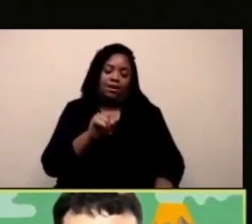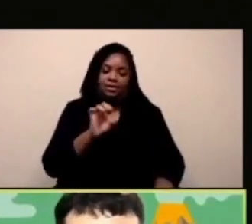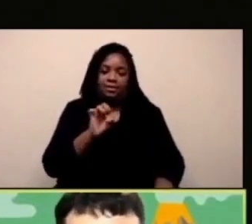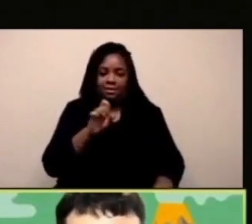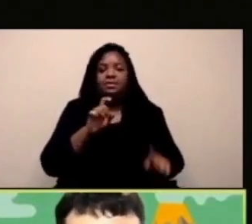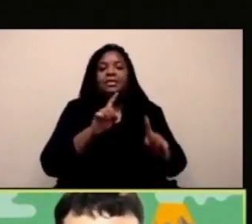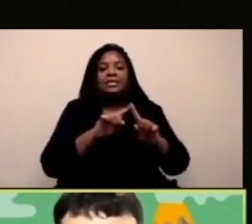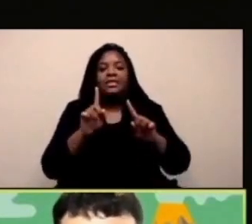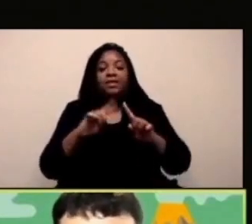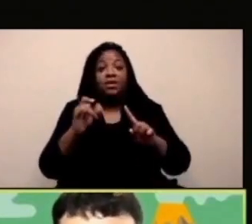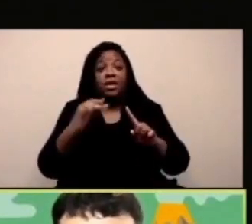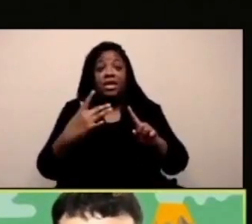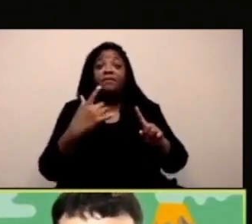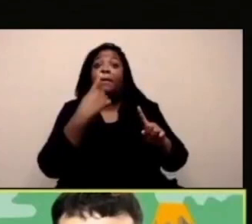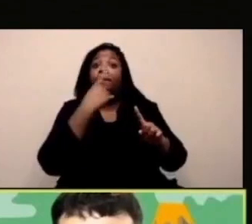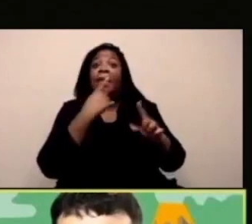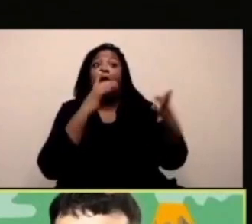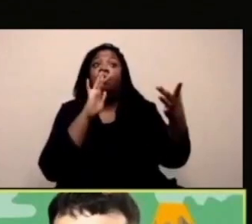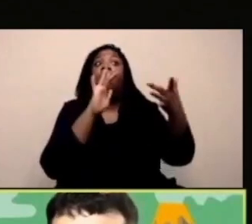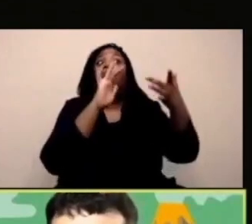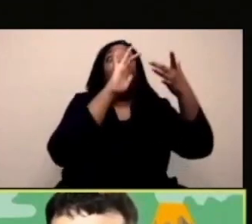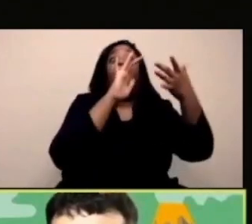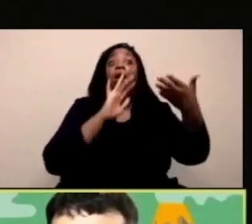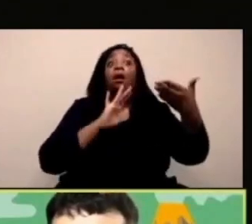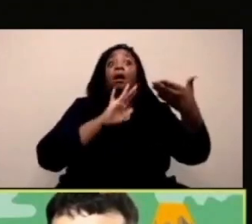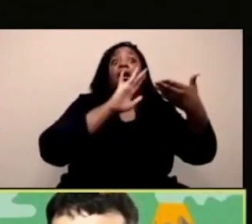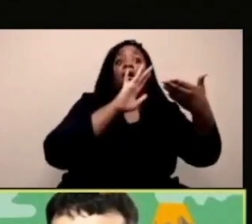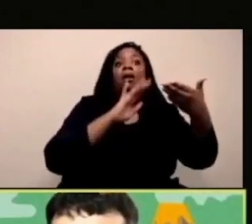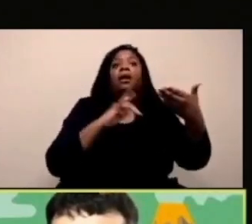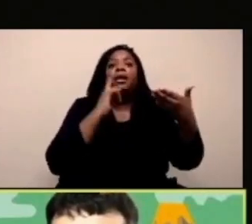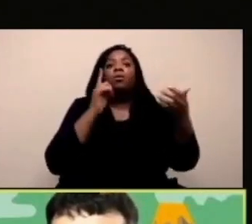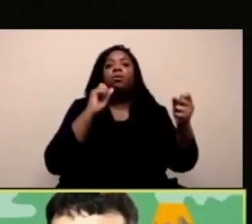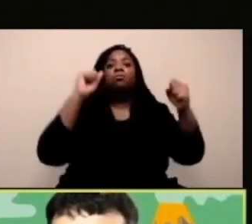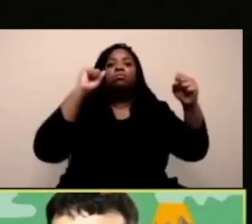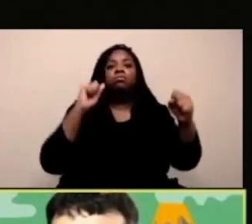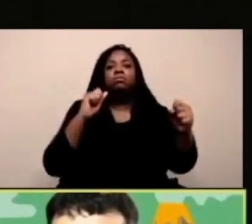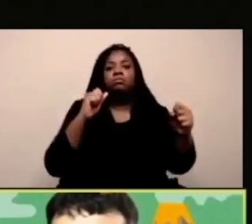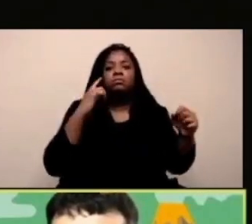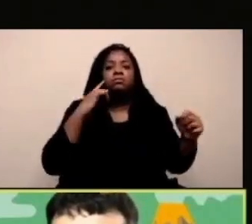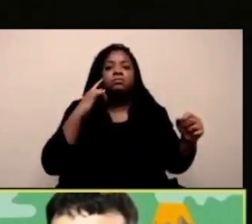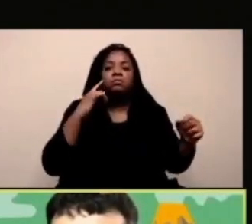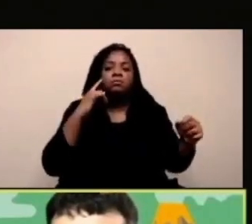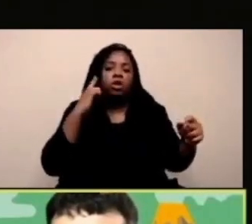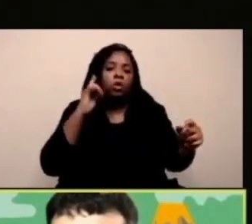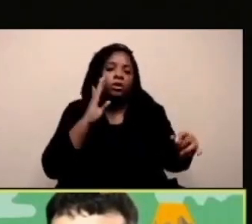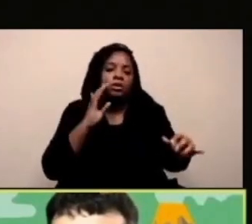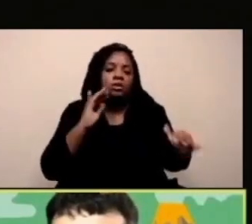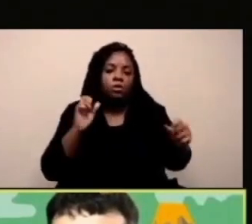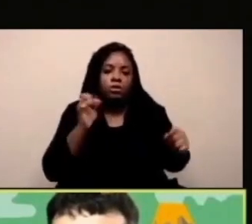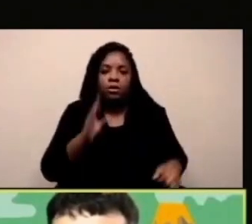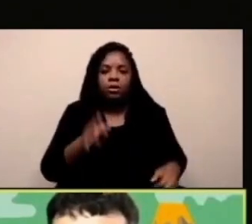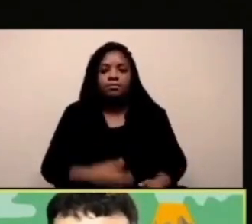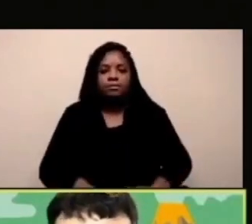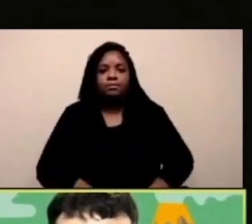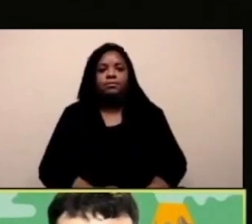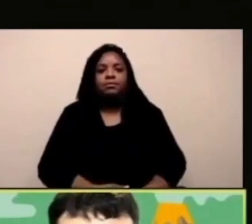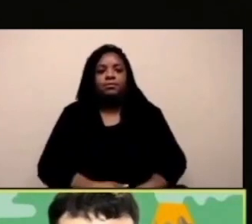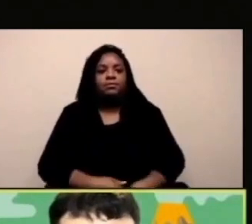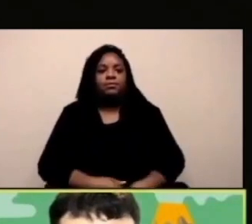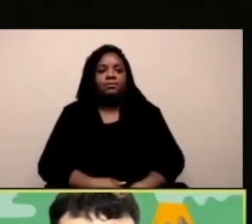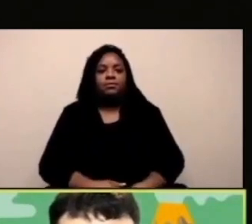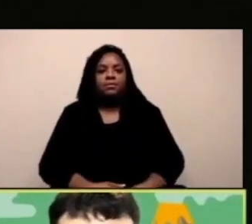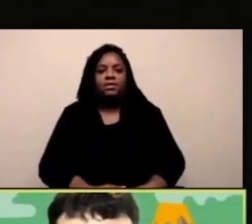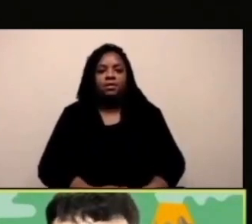punto interrogativo e ogni sprite ha codici semplici come questi che se dice che se il mio